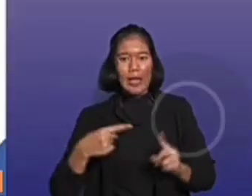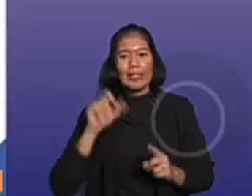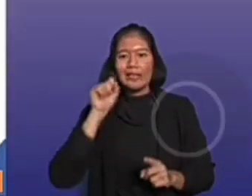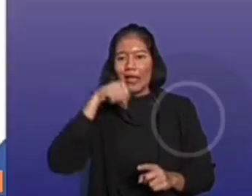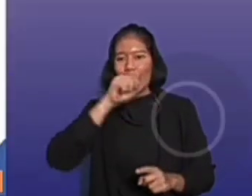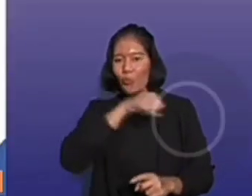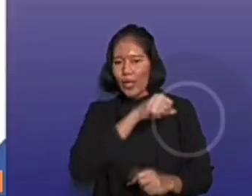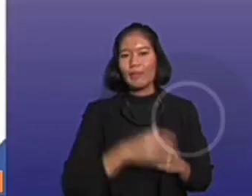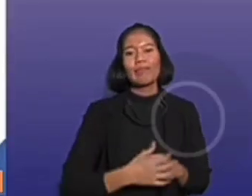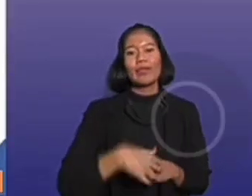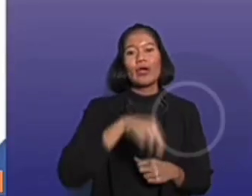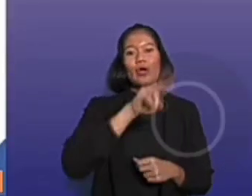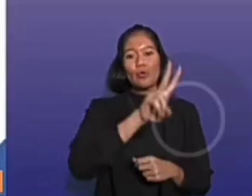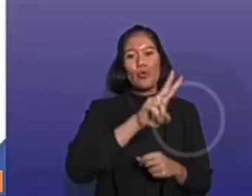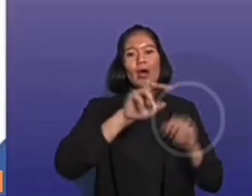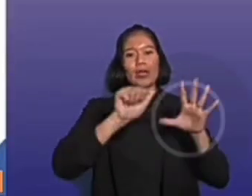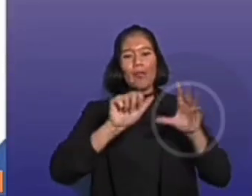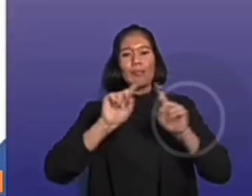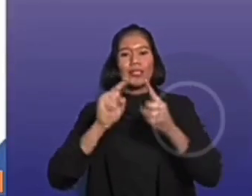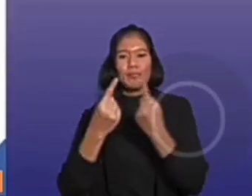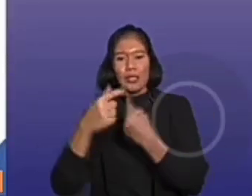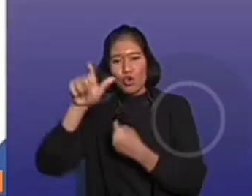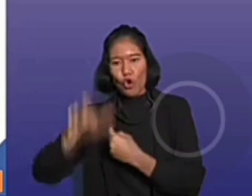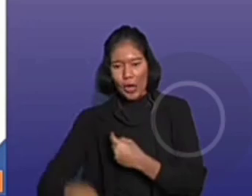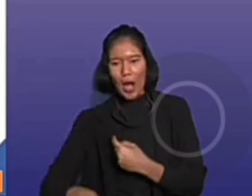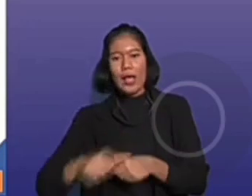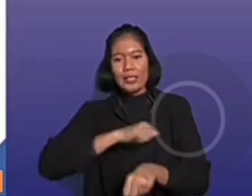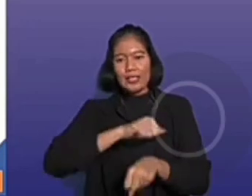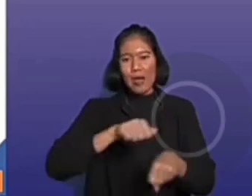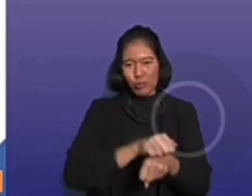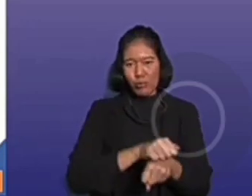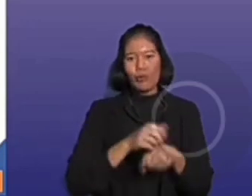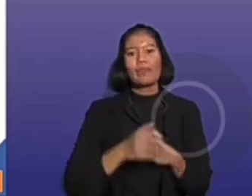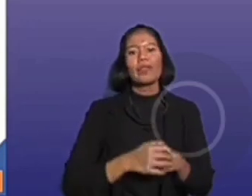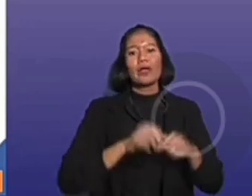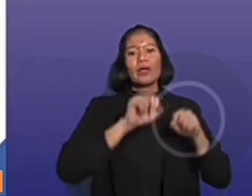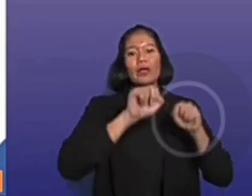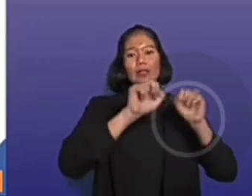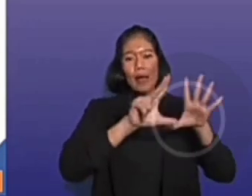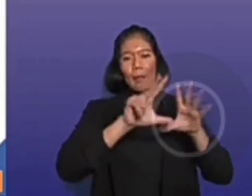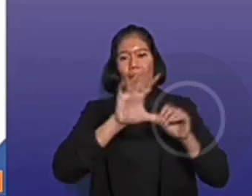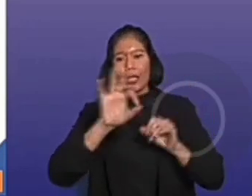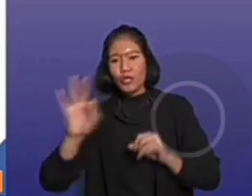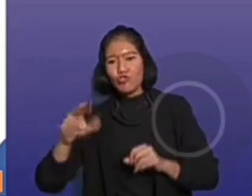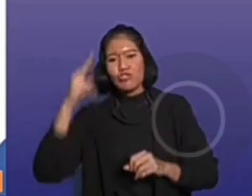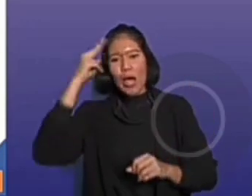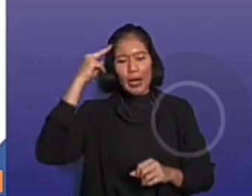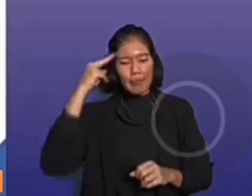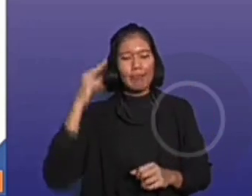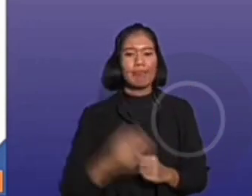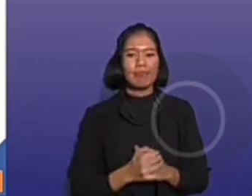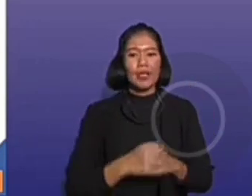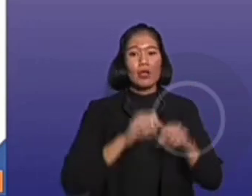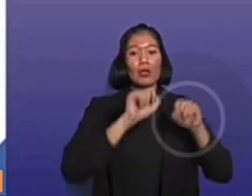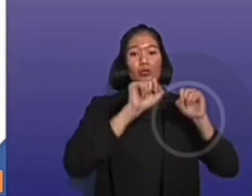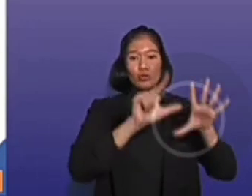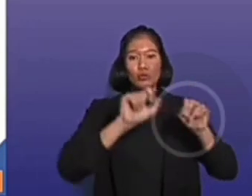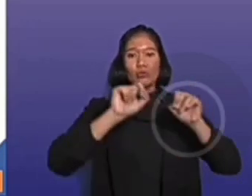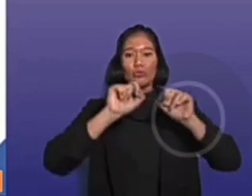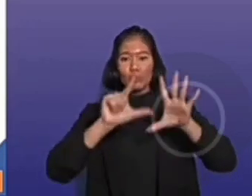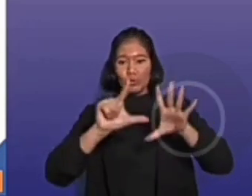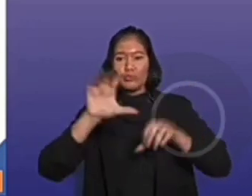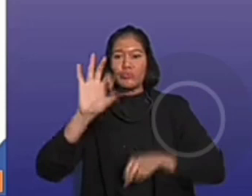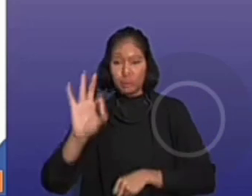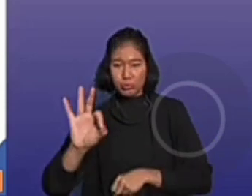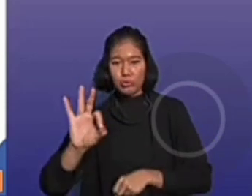.611 PMI dari Singapura, 800 PMI dari Arab Saudi, 770 PMI dari